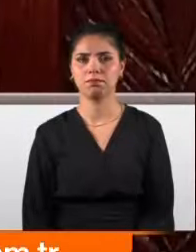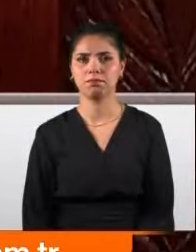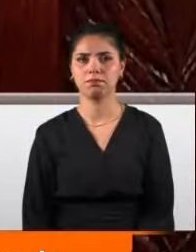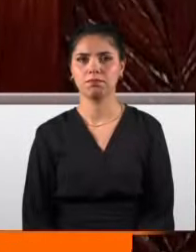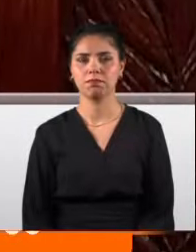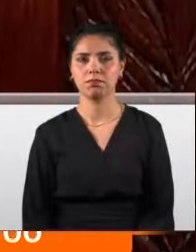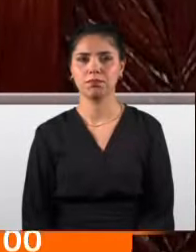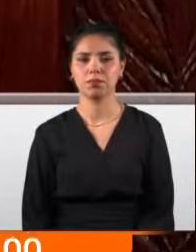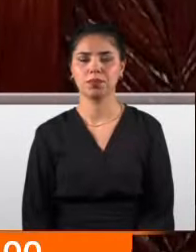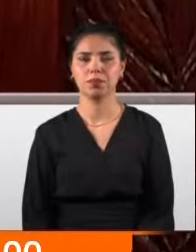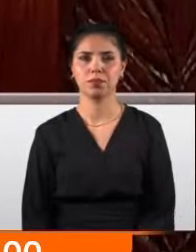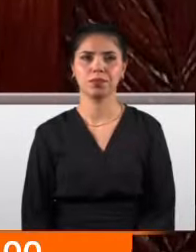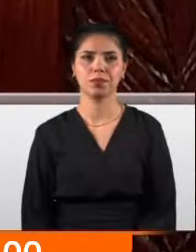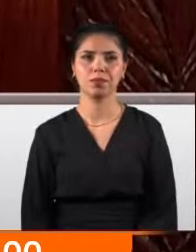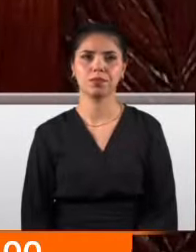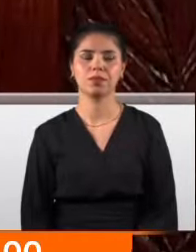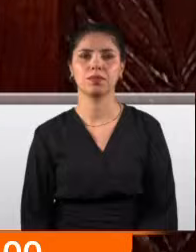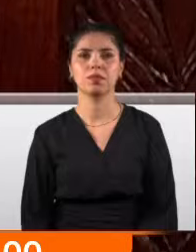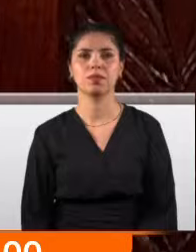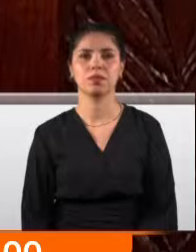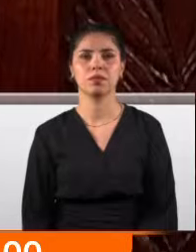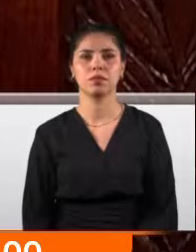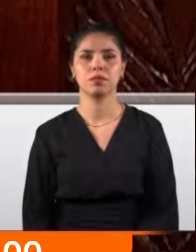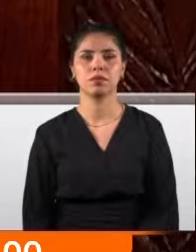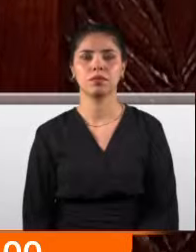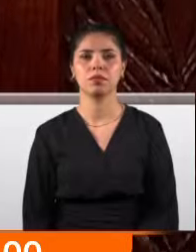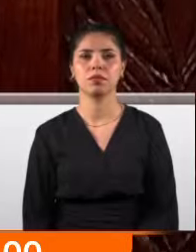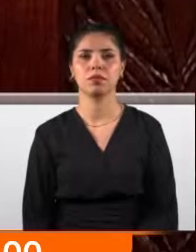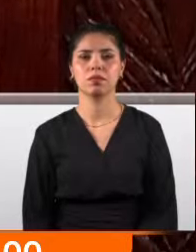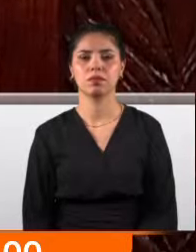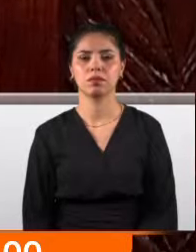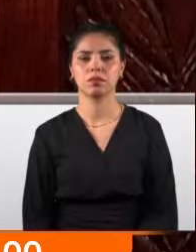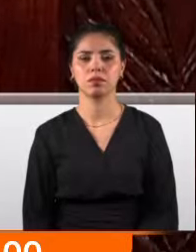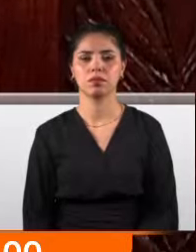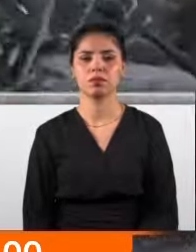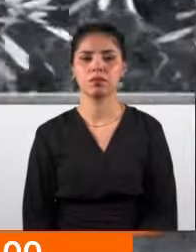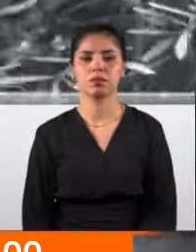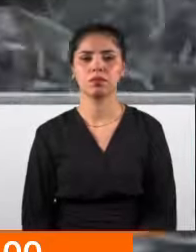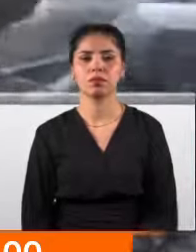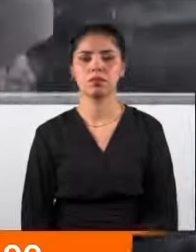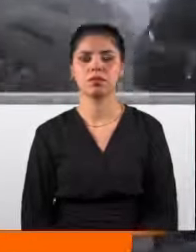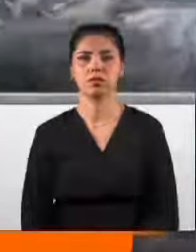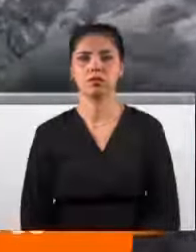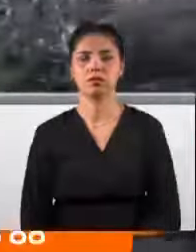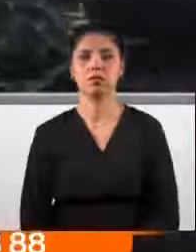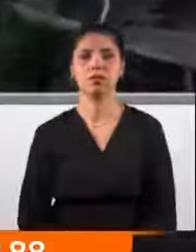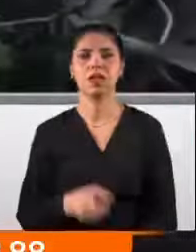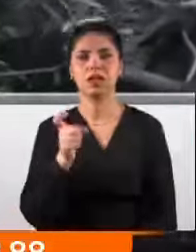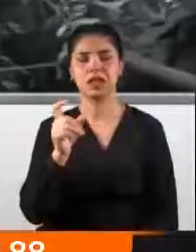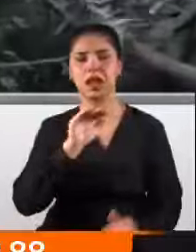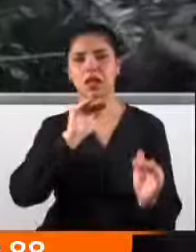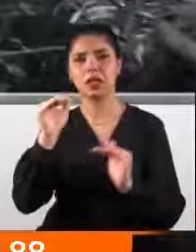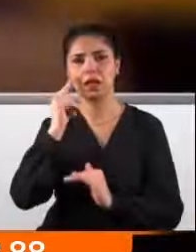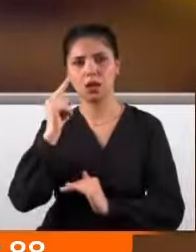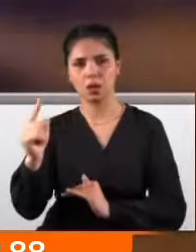Şehirler harabeye döndü. Yiyeceği, suyu, ilacı olmayan aileler var. Havadan Verdiği silah ve destekle tüm